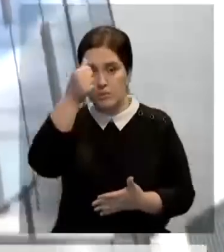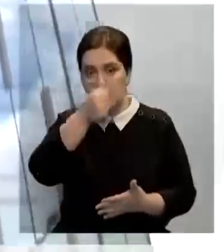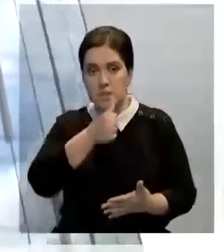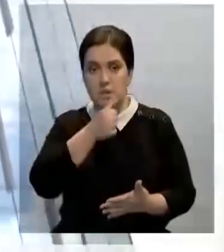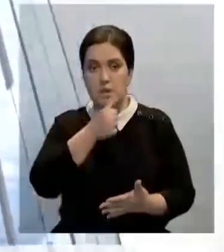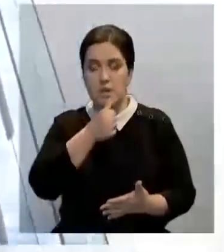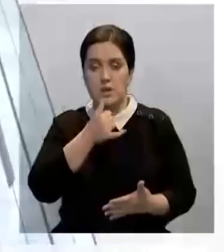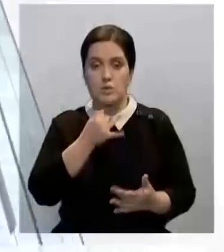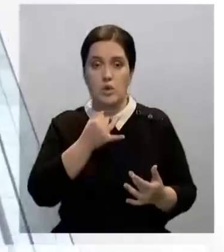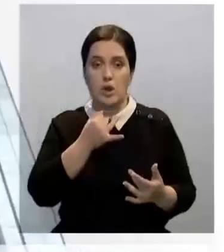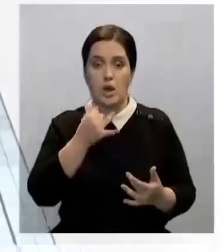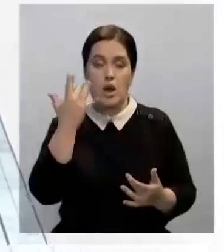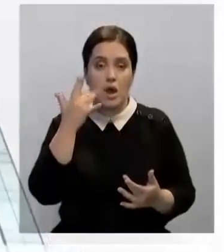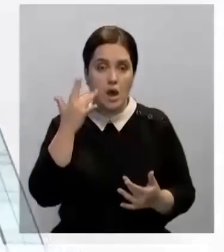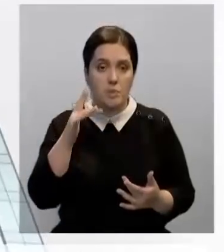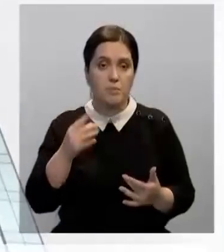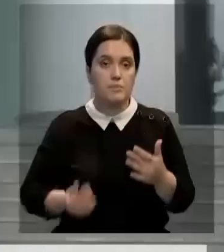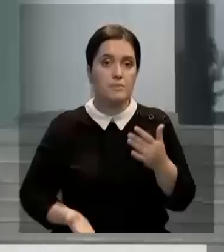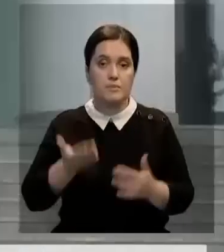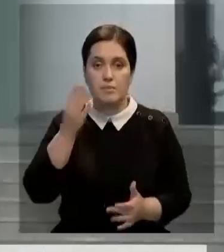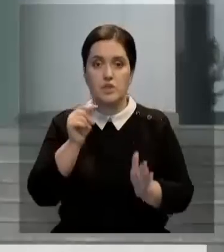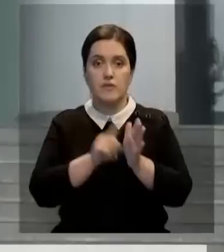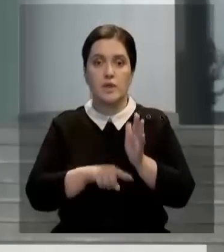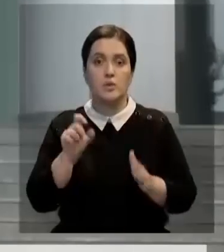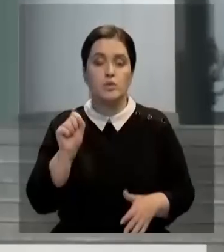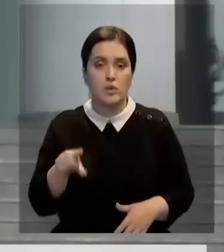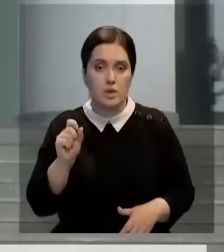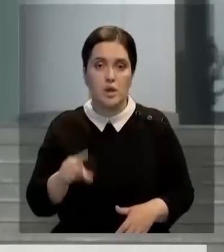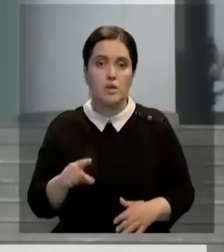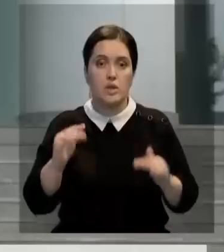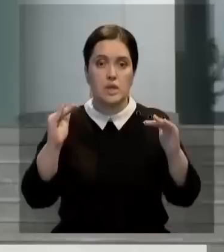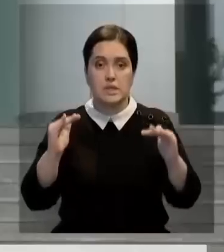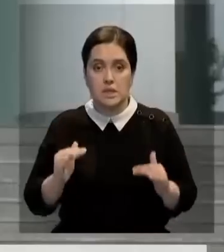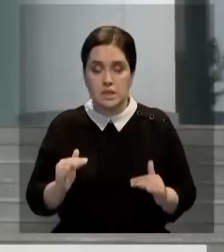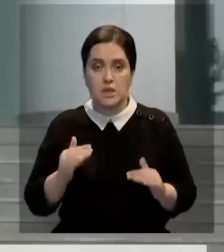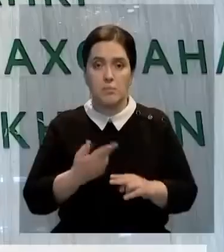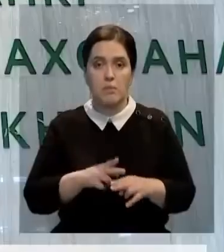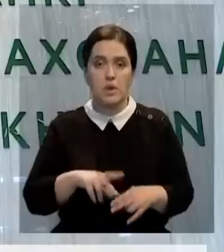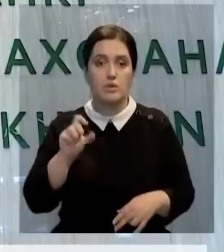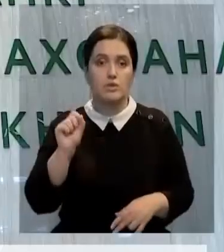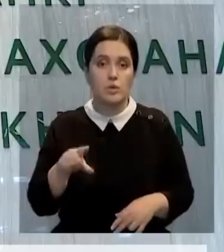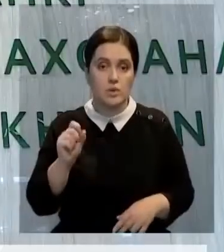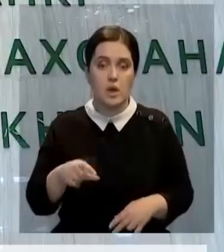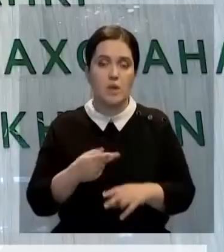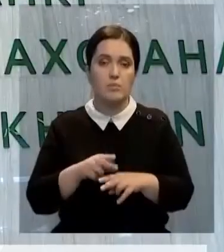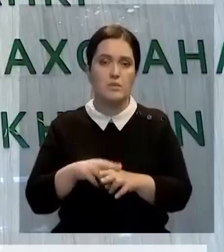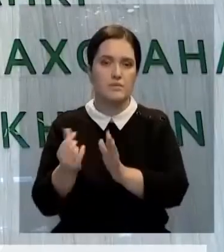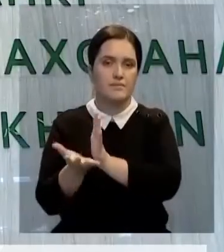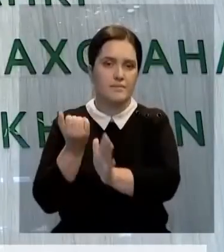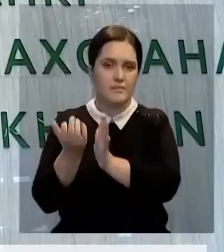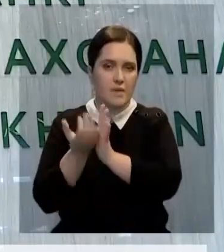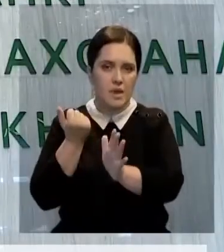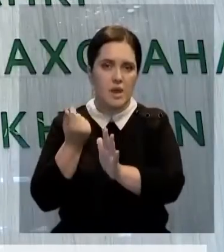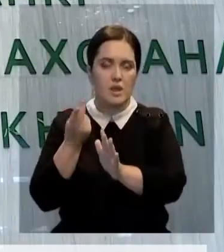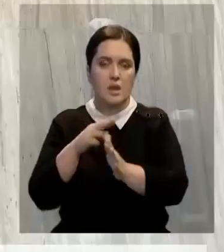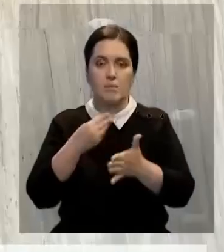прошлом месяце. Кроме того, на фоне укрепления доллара подешевело золото. То есть произошло снижение портфеля золота. Что касается